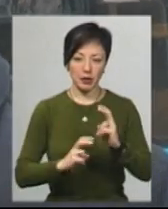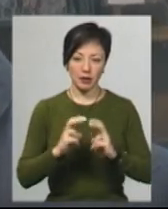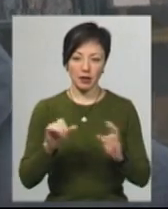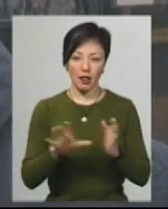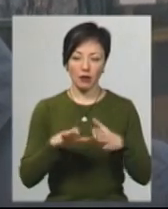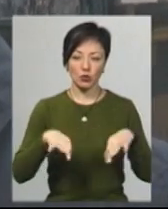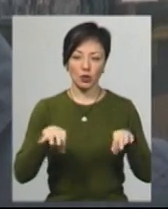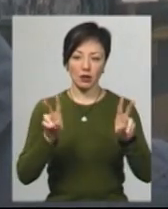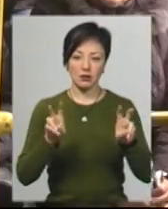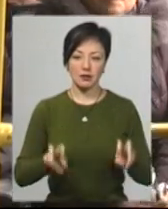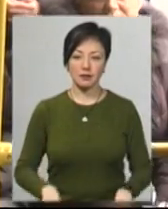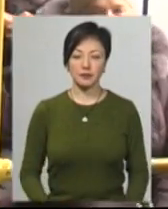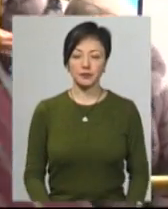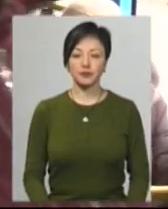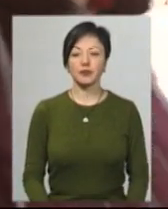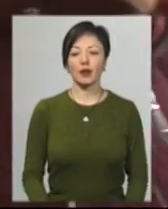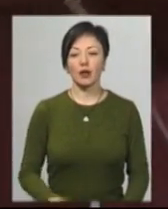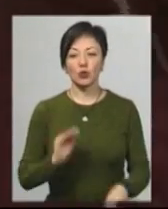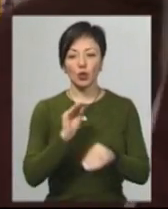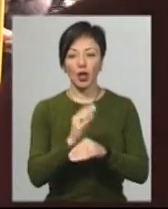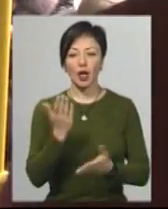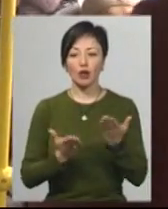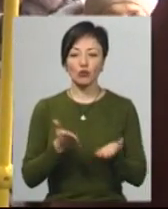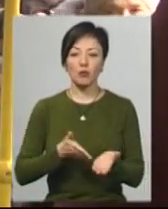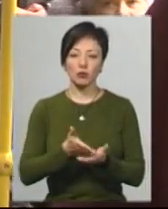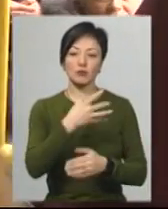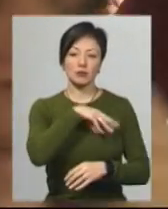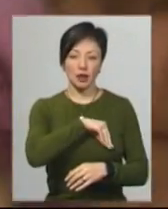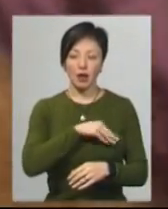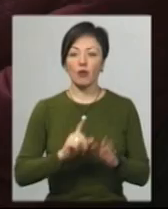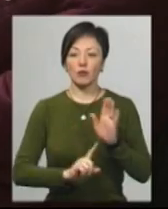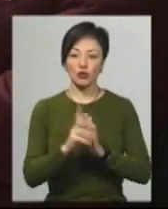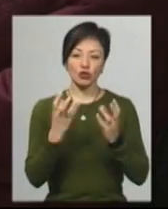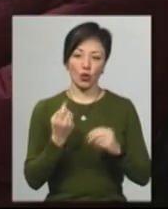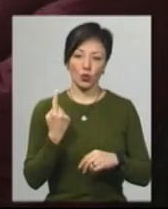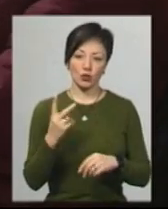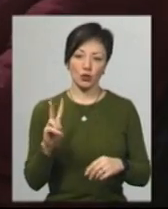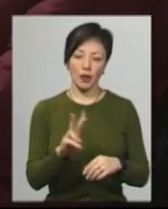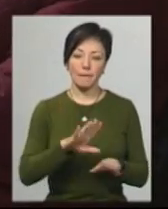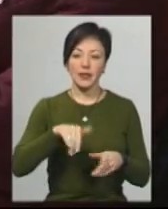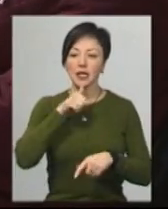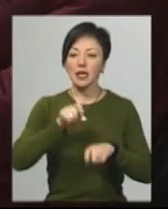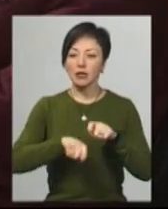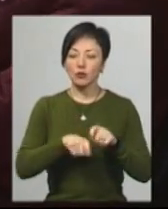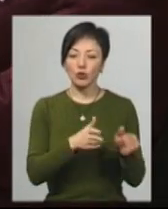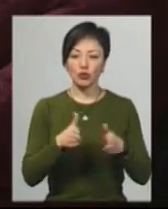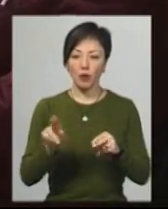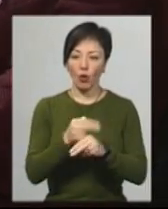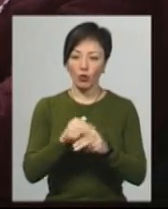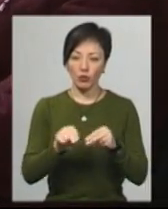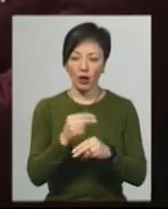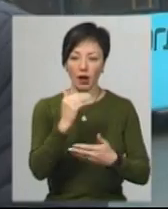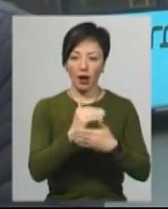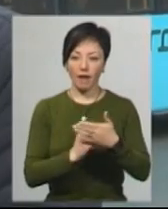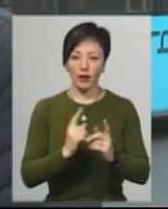«Електротранс» Віктор Паламарчук. Додає, якщо маршрут буде рентабельним, пустять ще один тролейбус. Після тестового режиму відкоригують і